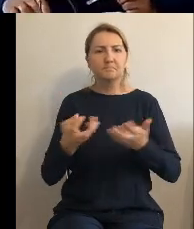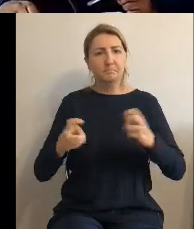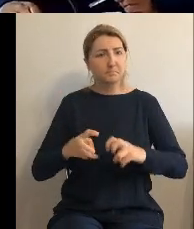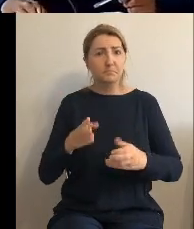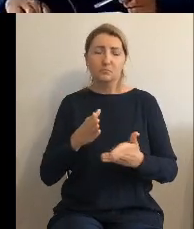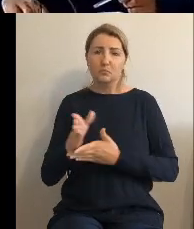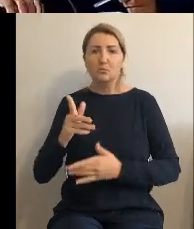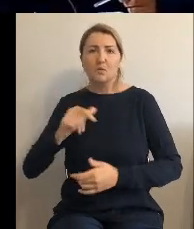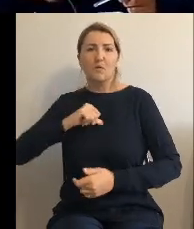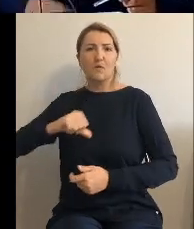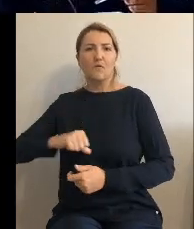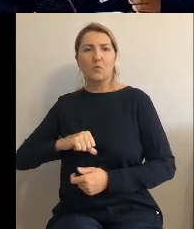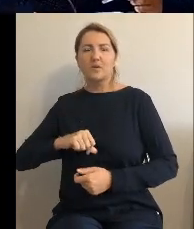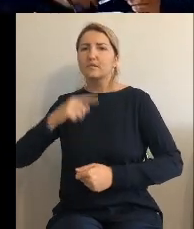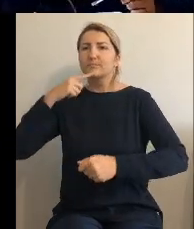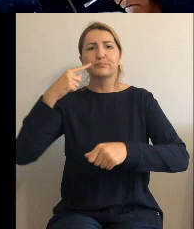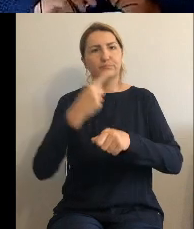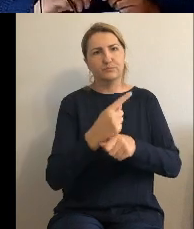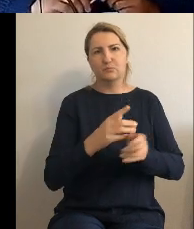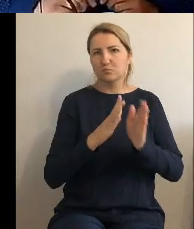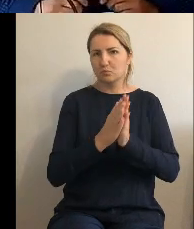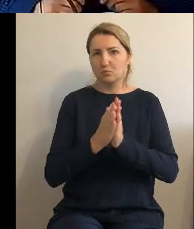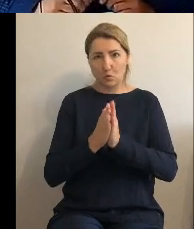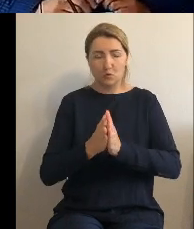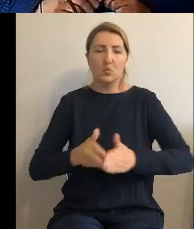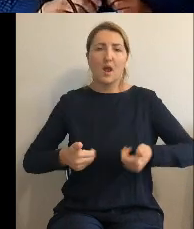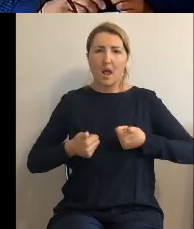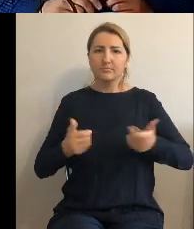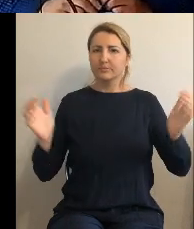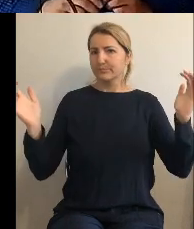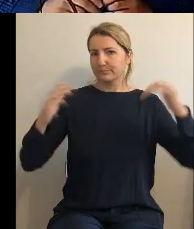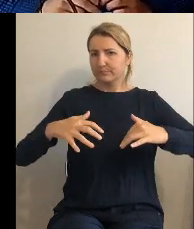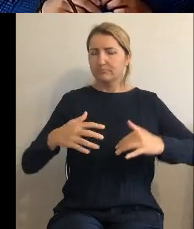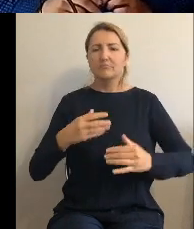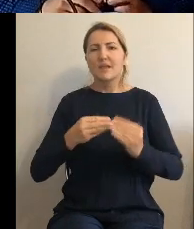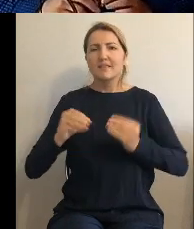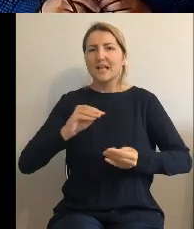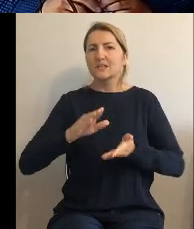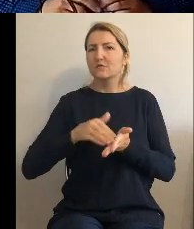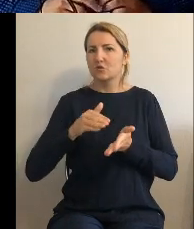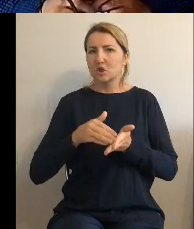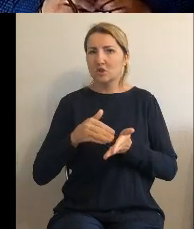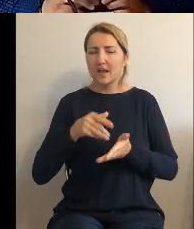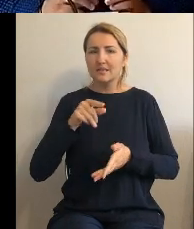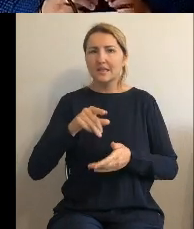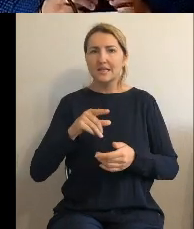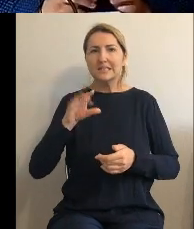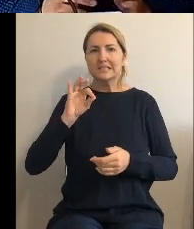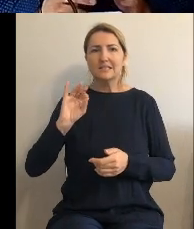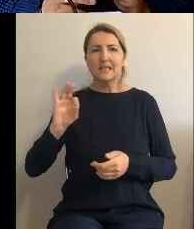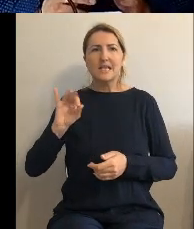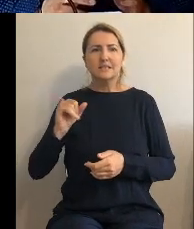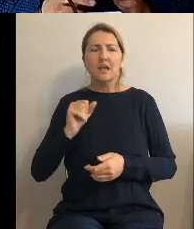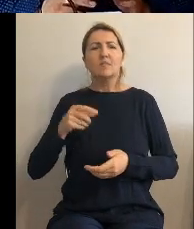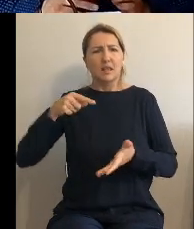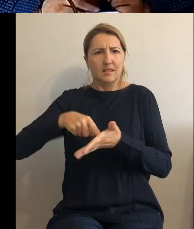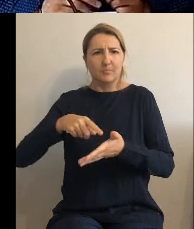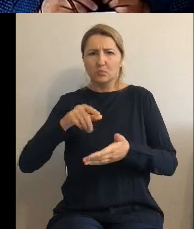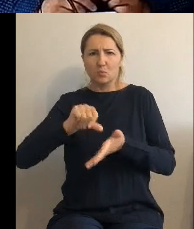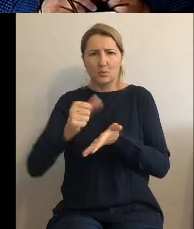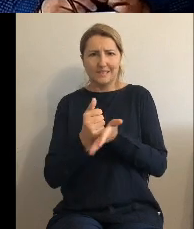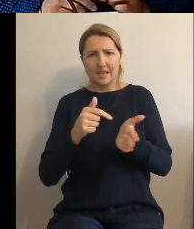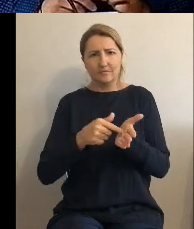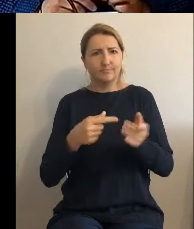który zwrócił się do Wysokiej Rady z uprzejmą prośbą o zwołanie sesji nadzwyczajnej w terminie ustawowym. Podyktowane jest to koniecznością